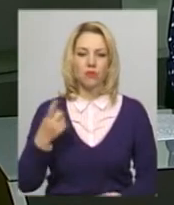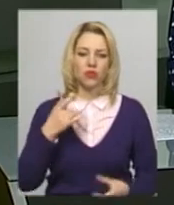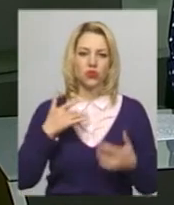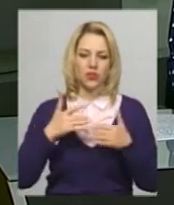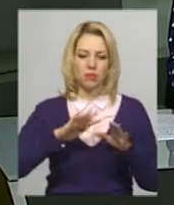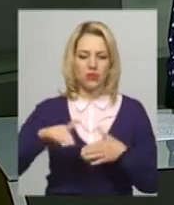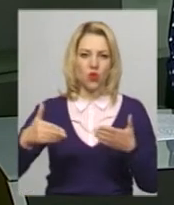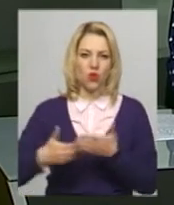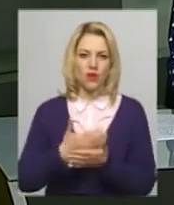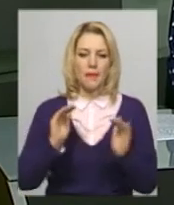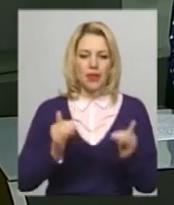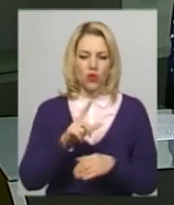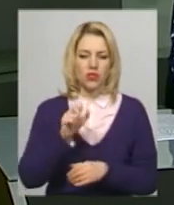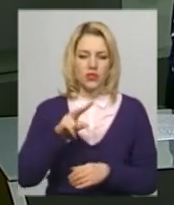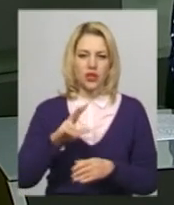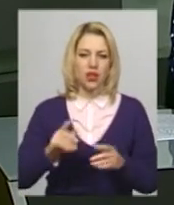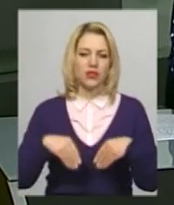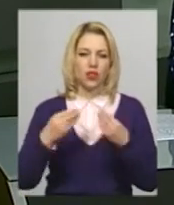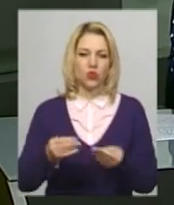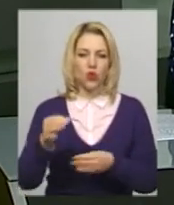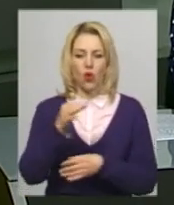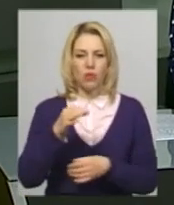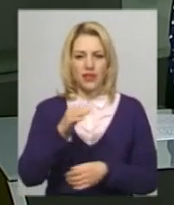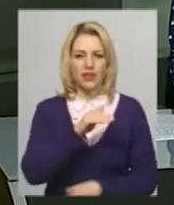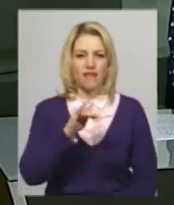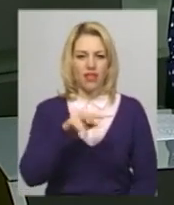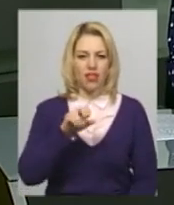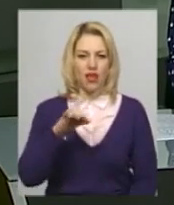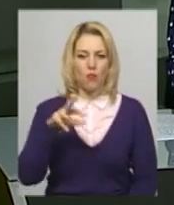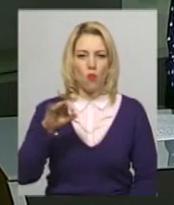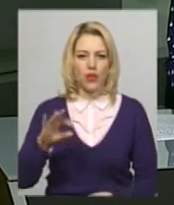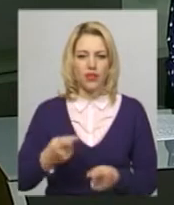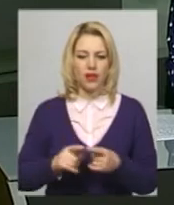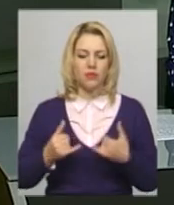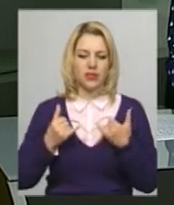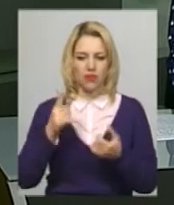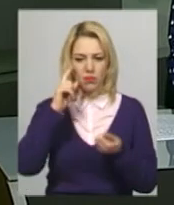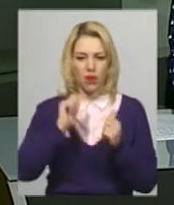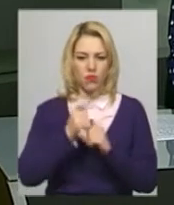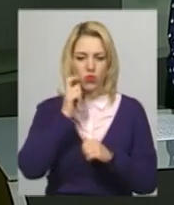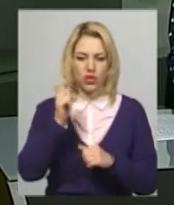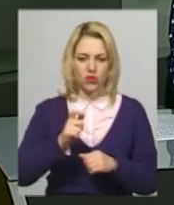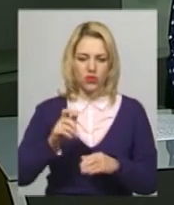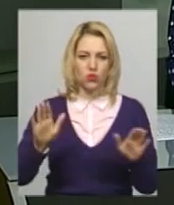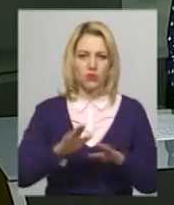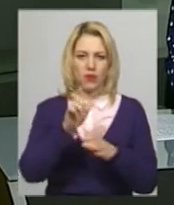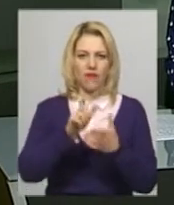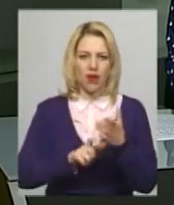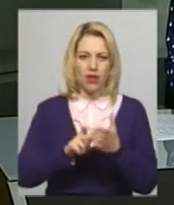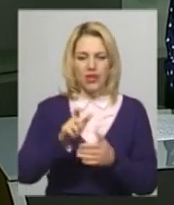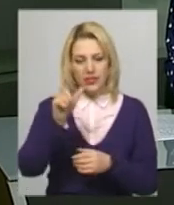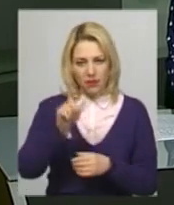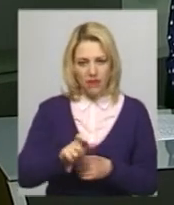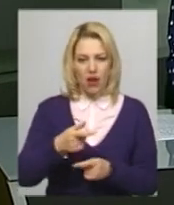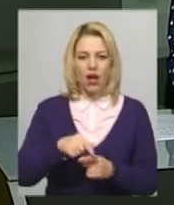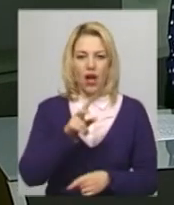після оновлення малої зали дадуть в обласній філармонії. Виступ присвячений пам'яті українського співака Василя Сліпака, виконує Камерний оркест